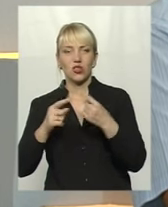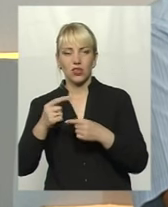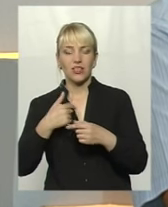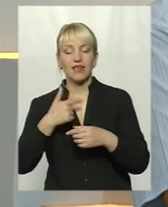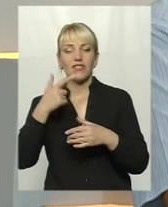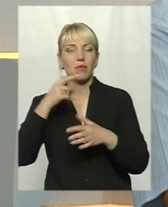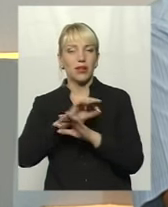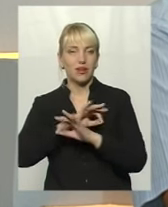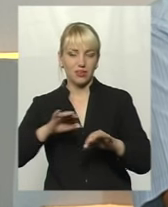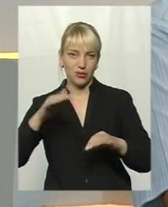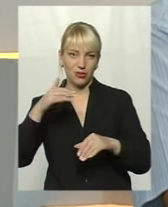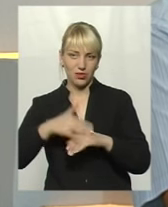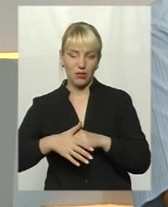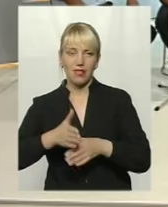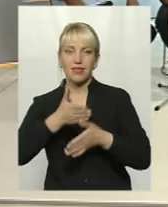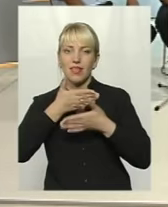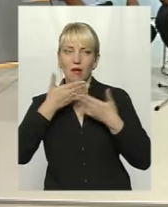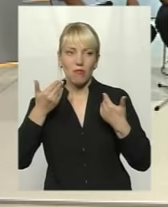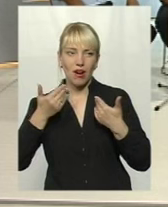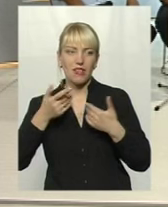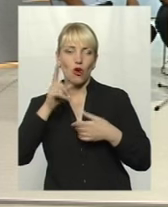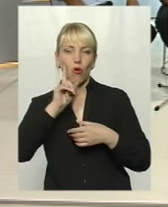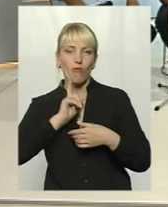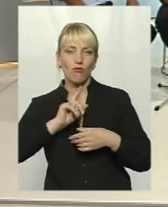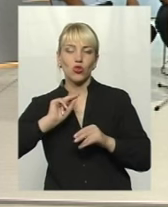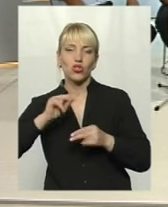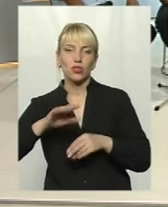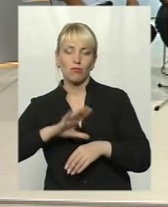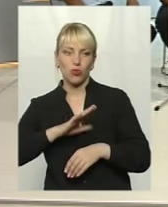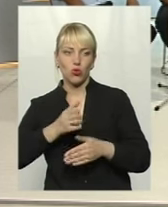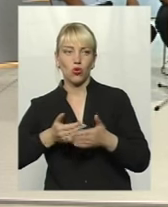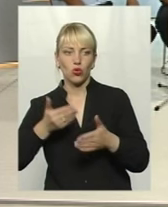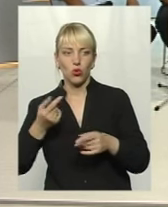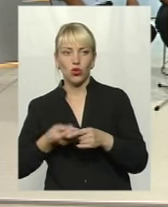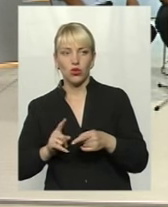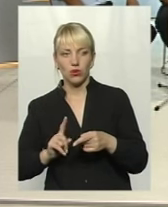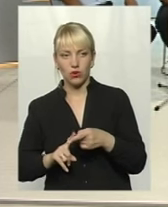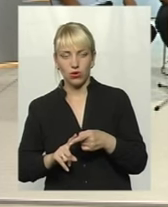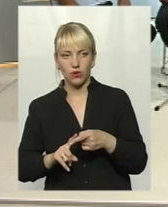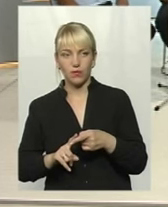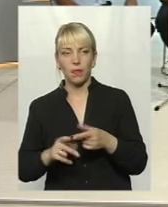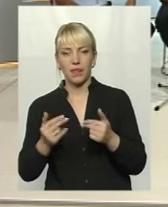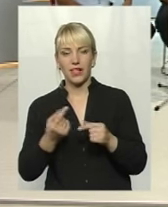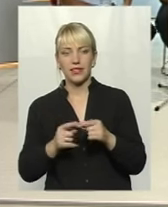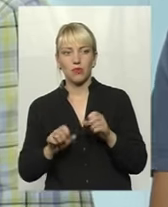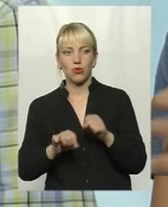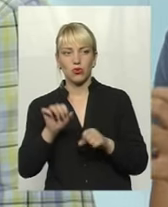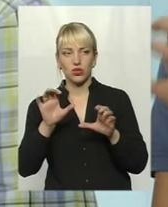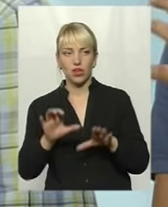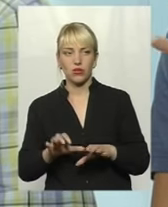прекрасно розумію. Тобто немає більшого комфорту, аніж було до того. Так. Це однозначно. Це порушення закону.